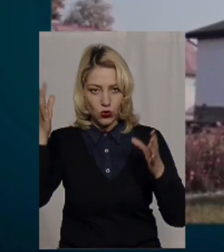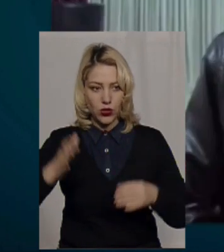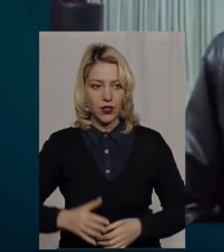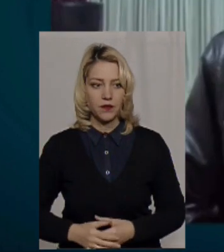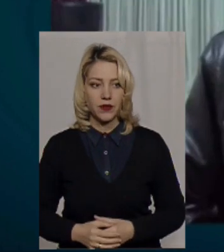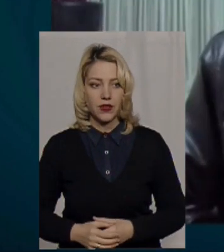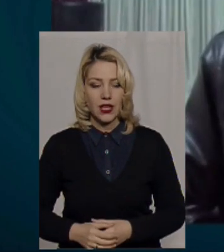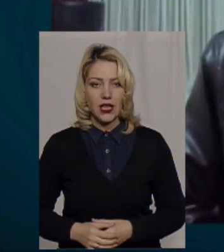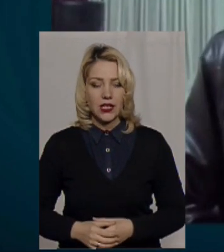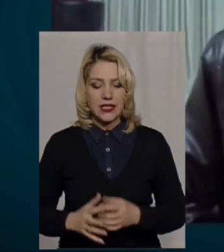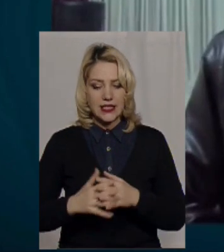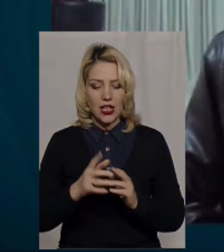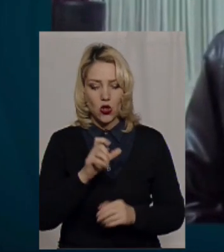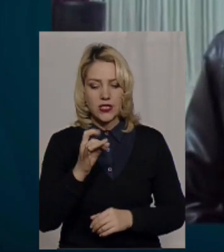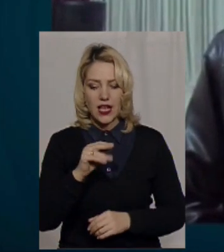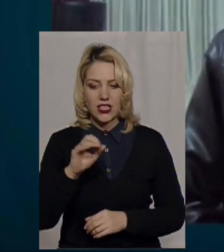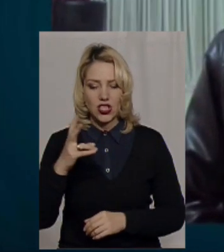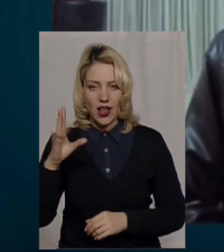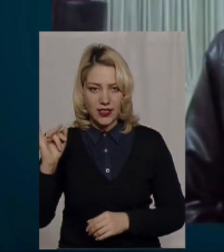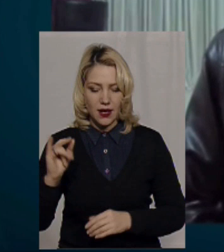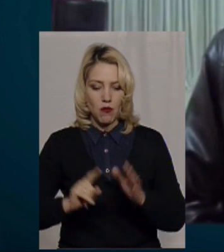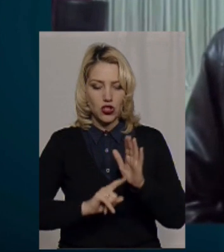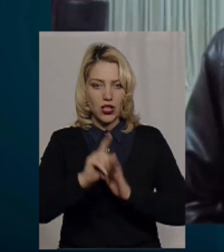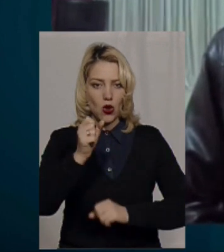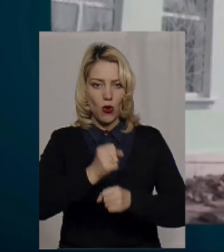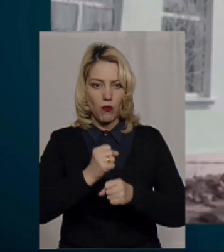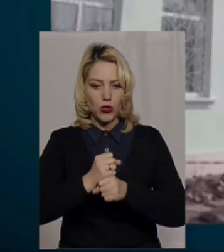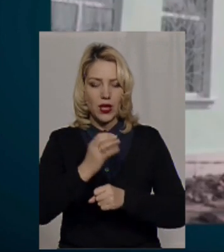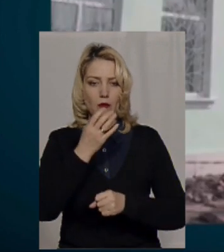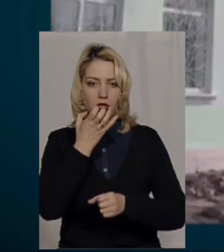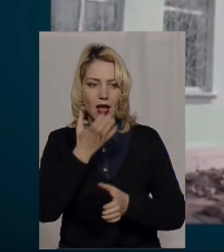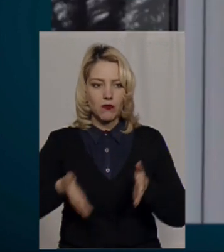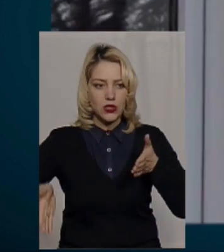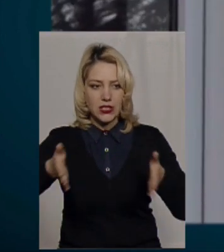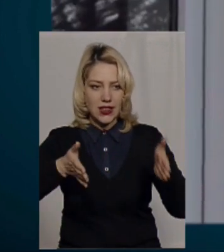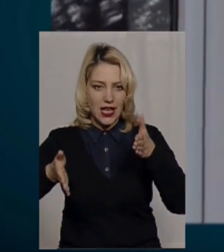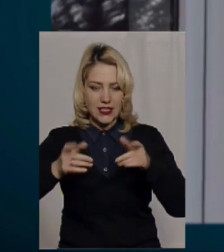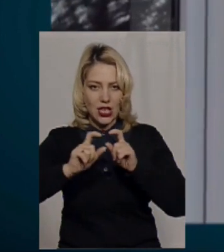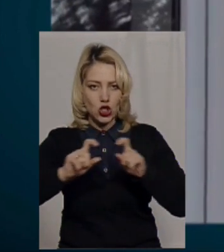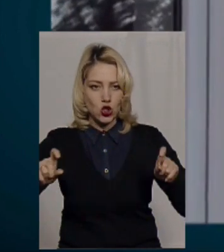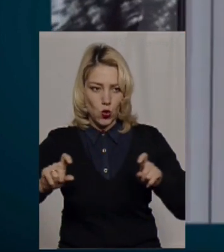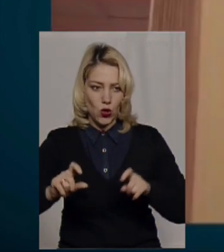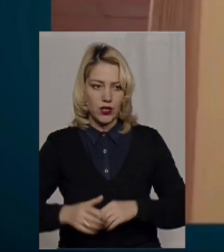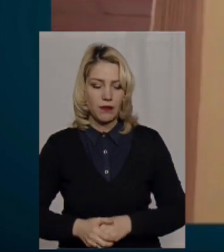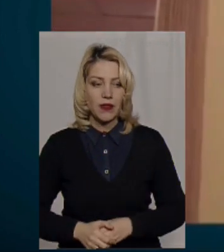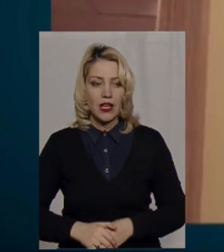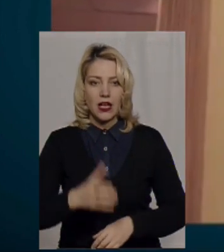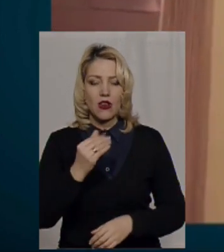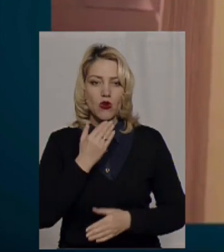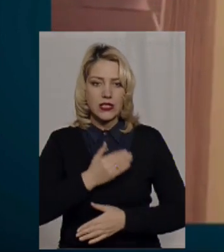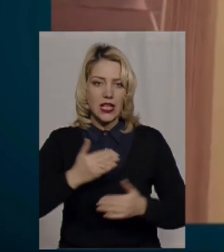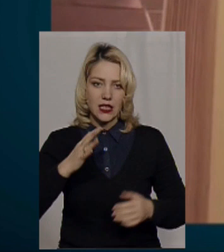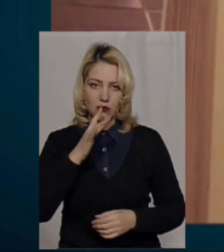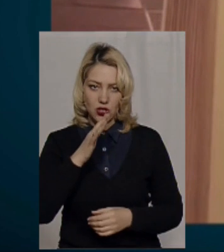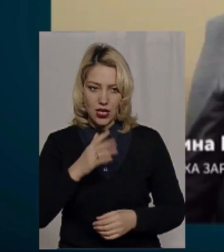з села Зарічани, розпочати роботи по термосанації школи. вже завглашення. Ну і останнім часом,